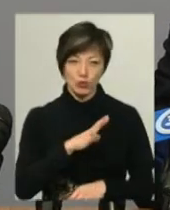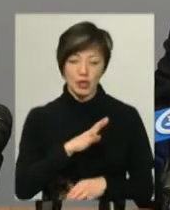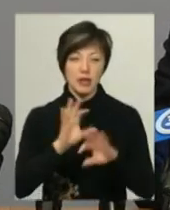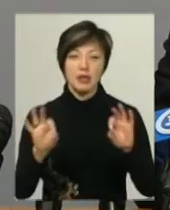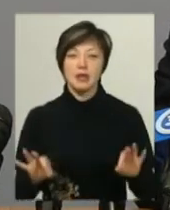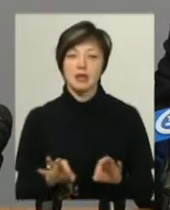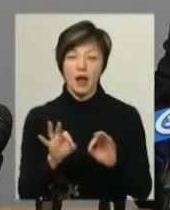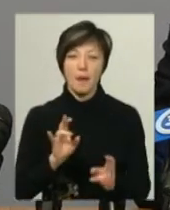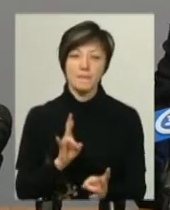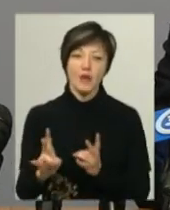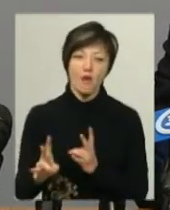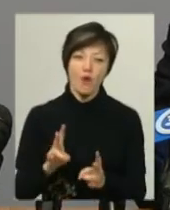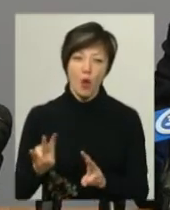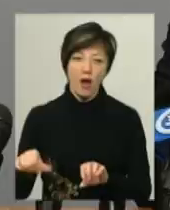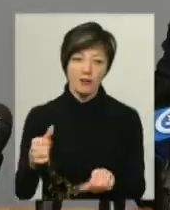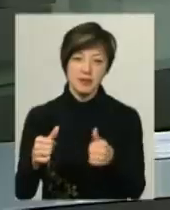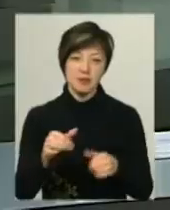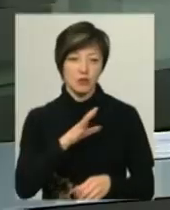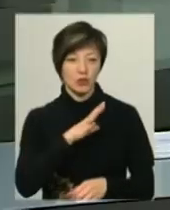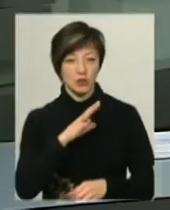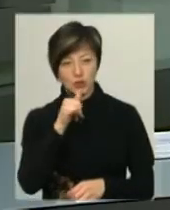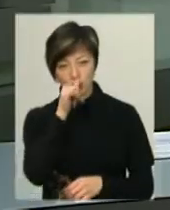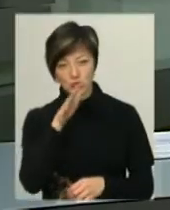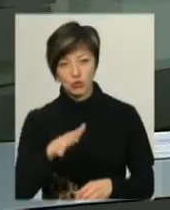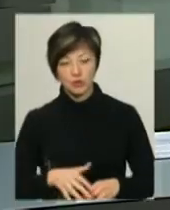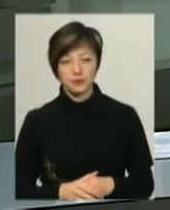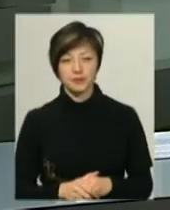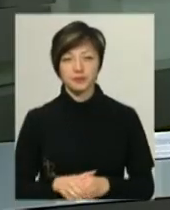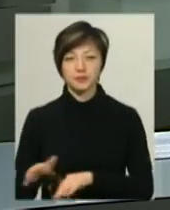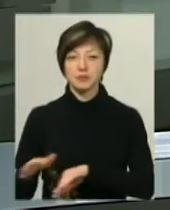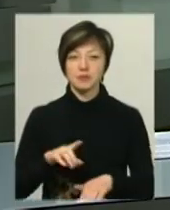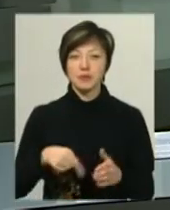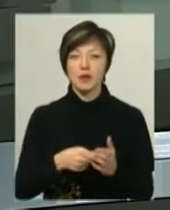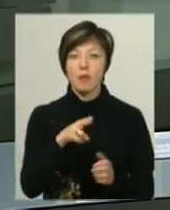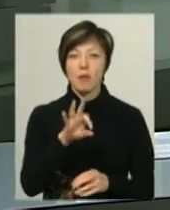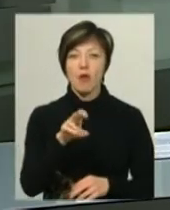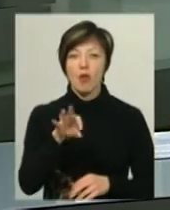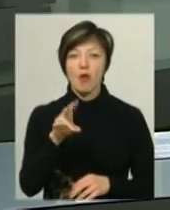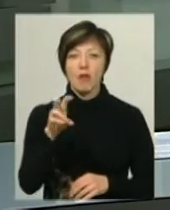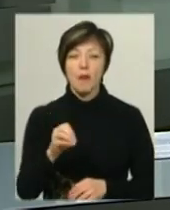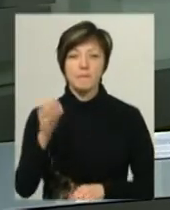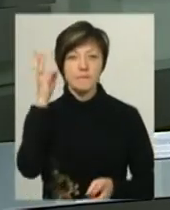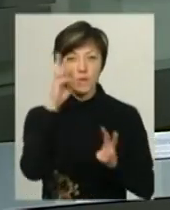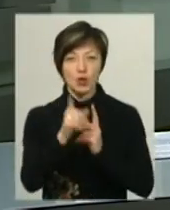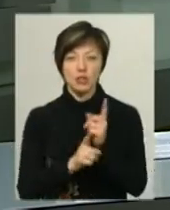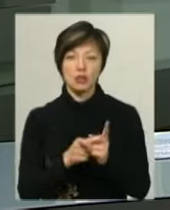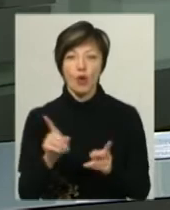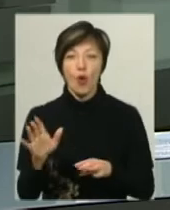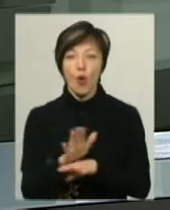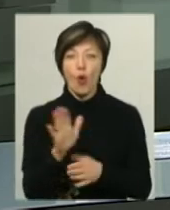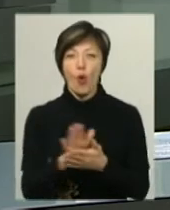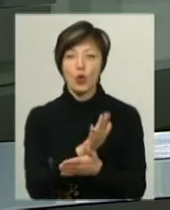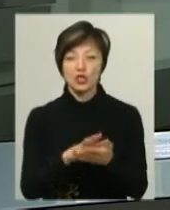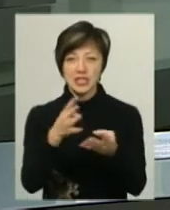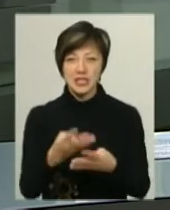Ніяких провокацій бути не може. У Полонному модернізовують очисні споруди. Заступник голови Об